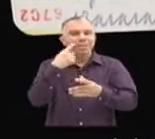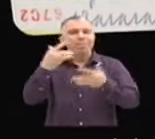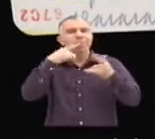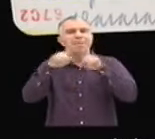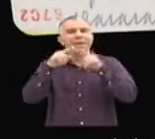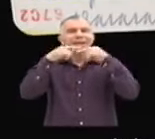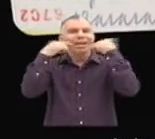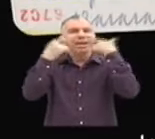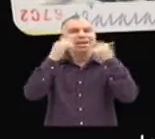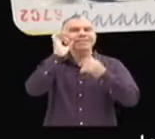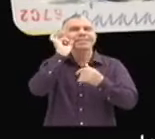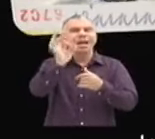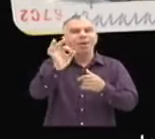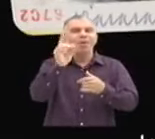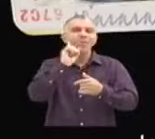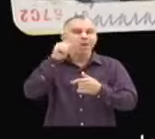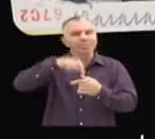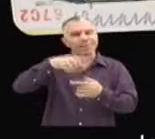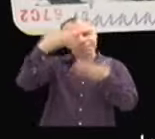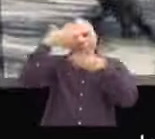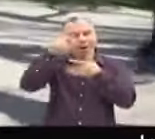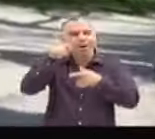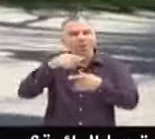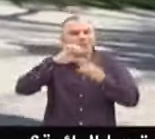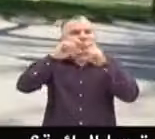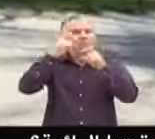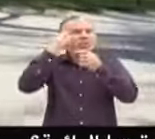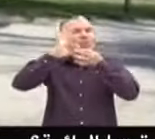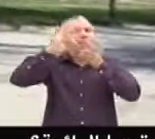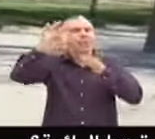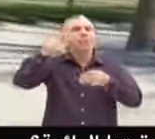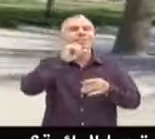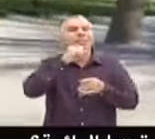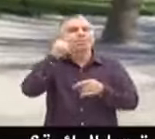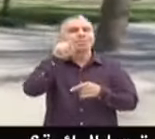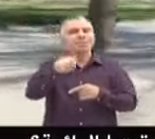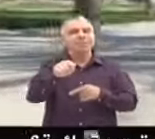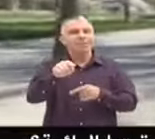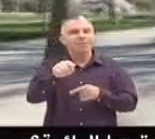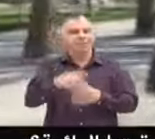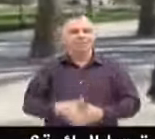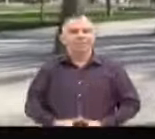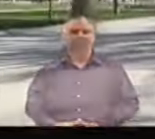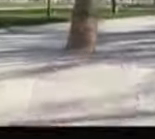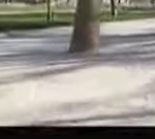ce nouveau spectacle qui fait ça le comble. La petite marocaine nous raconte quoi sur cette petite belle époque ?